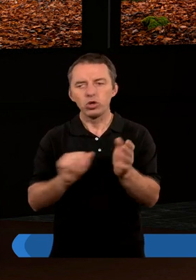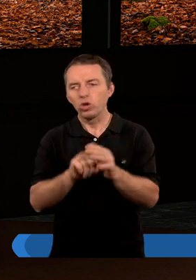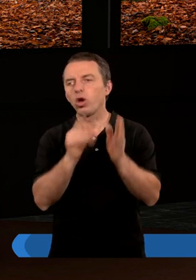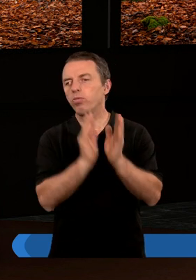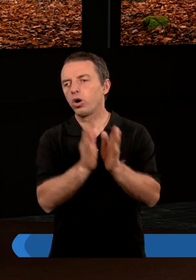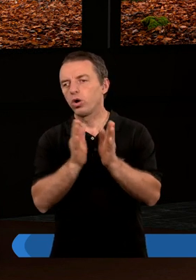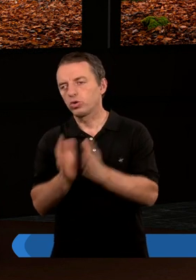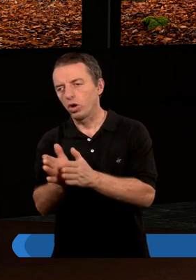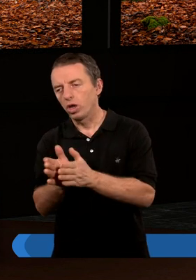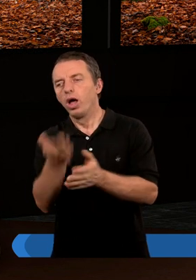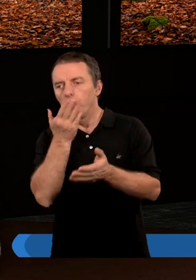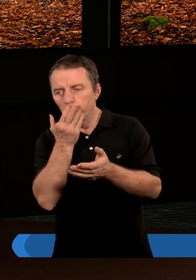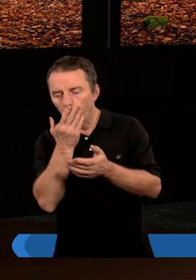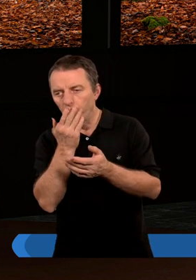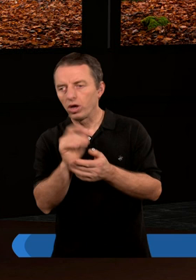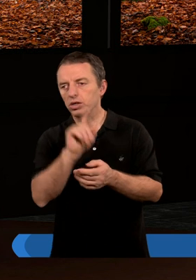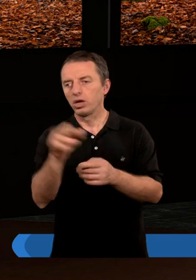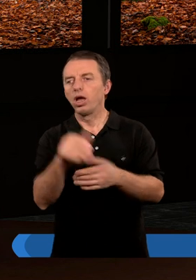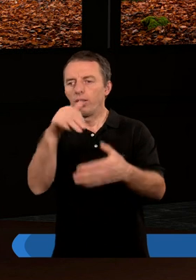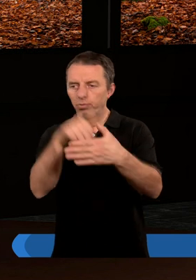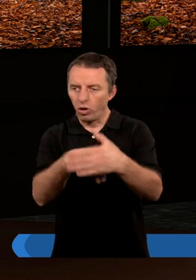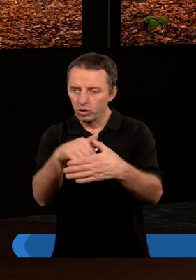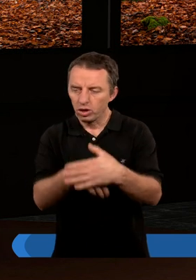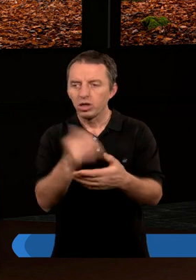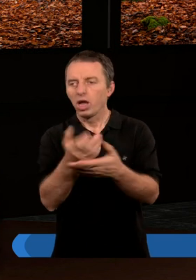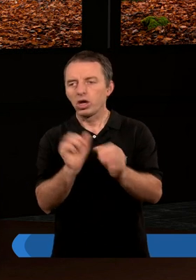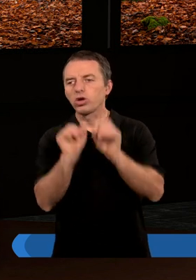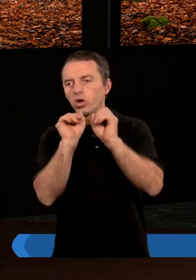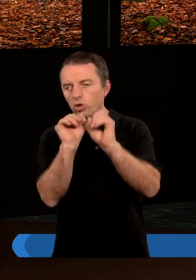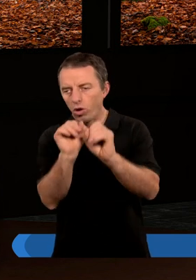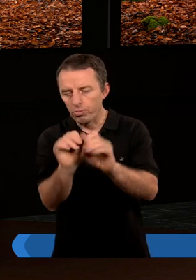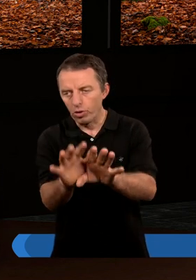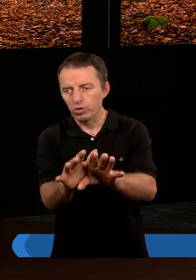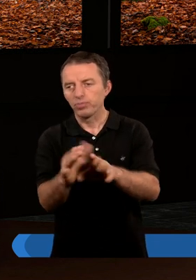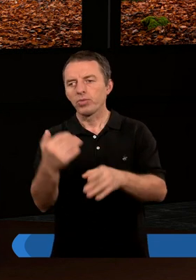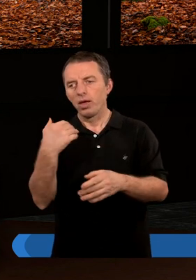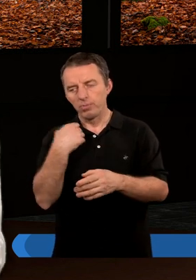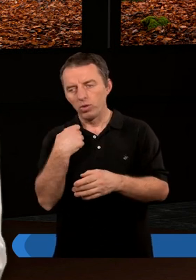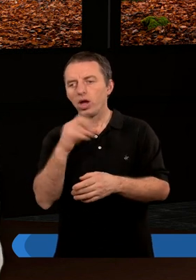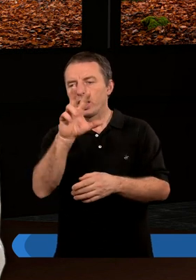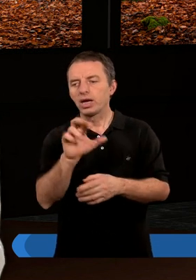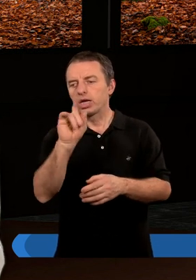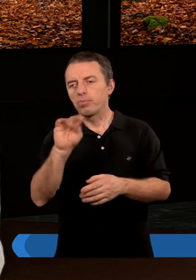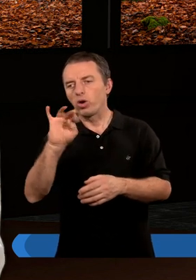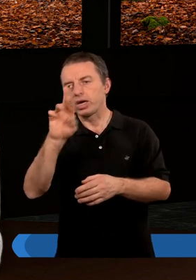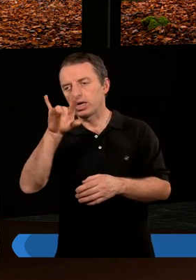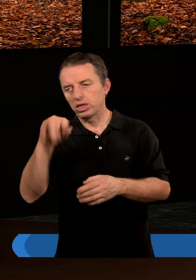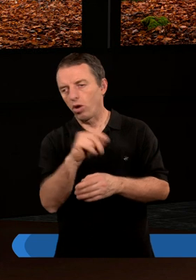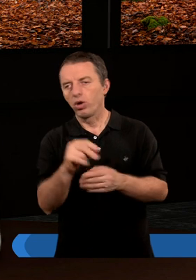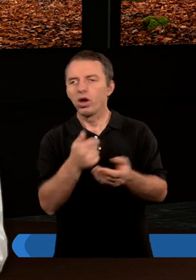porządku, mówiąc mu, że postępowanie, jakiego się dopuścił, było po prostu hipokryzją.